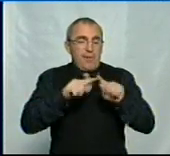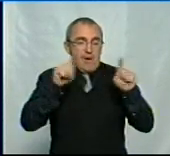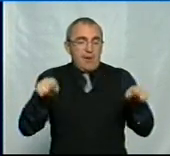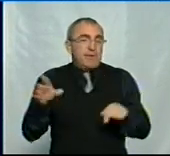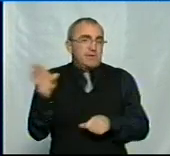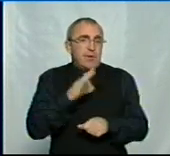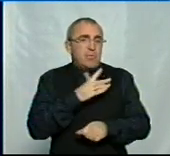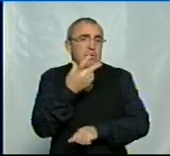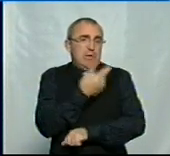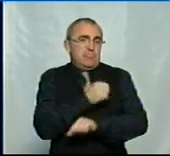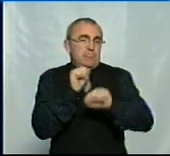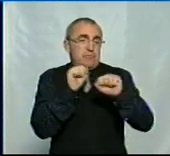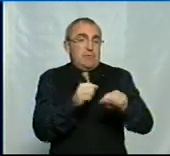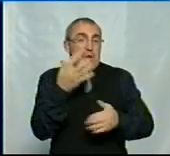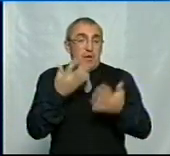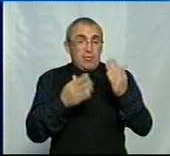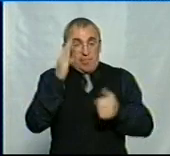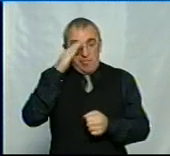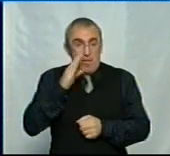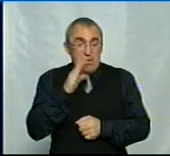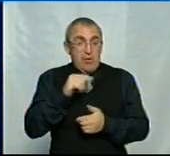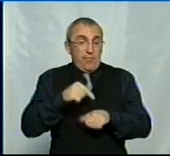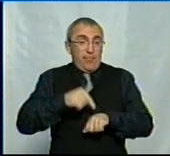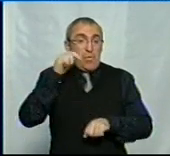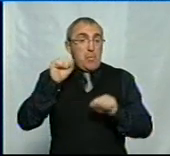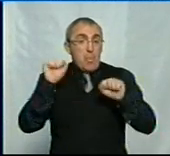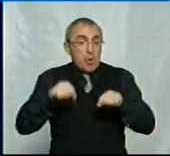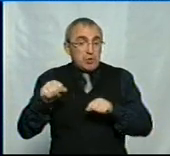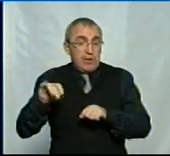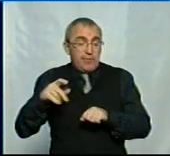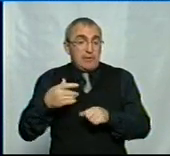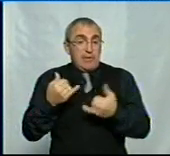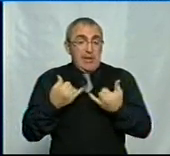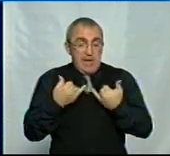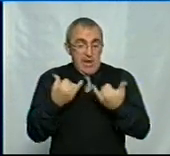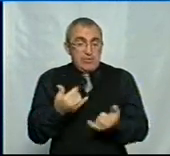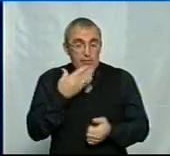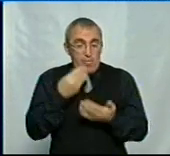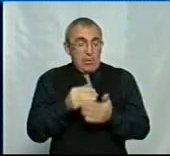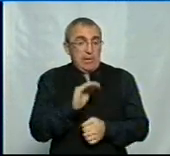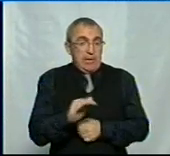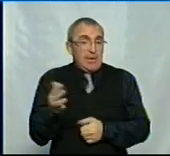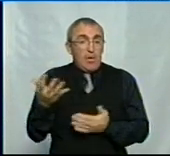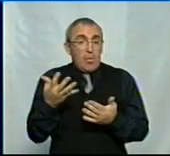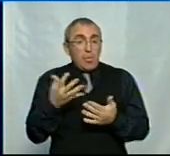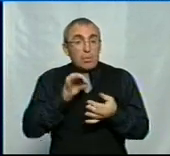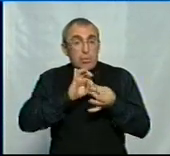Всі діти були щеплені. Тобто, якщо батьки відчули можливість для своєї дитини якихось ускладнень,